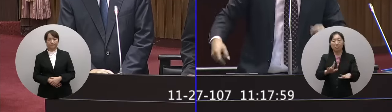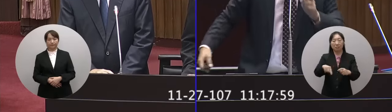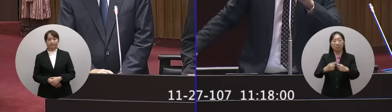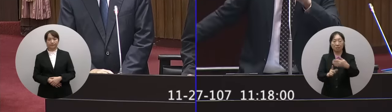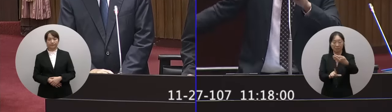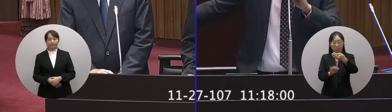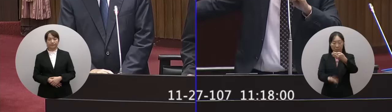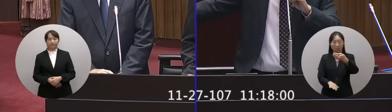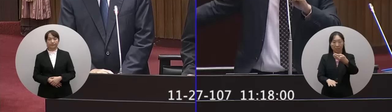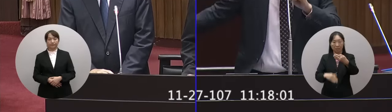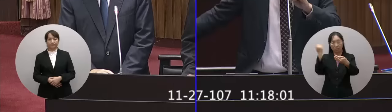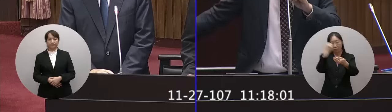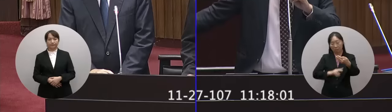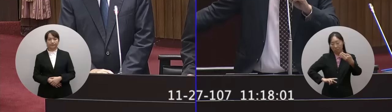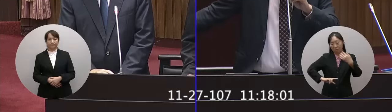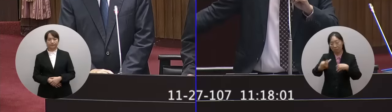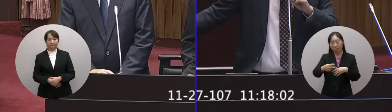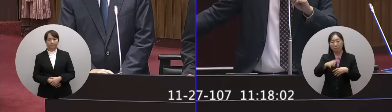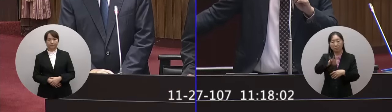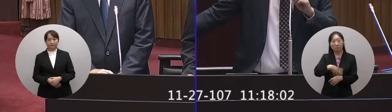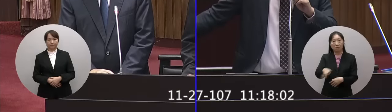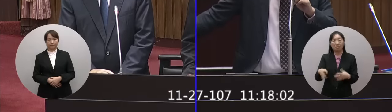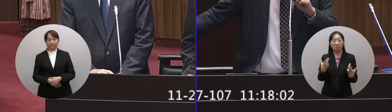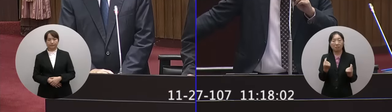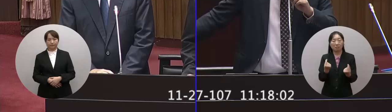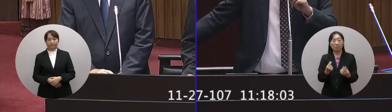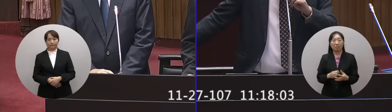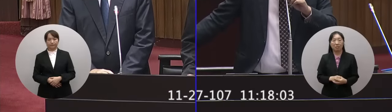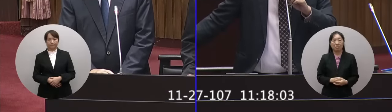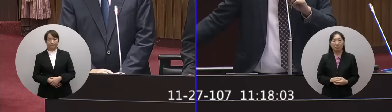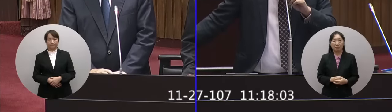底突然去修正的表實際上面呢